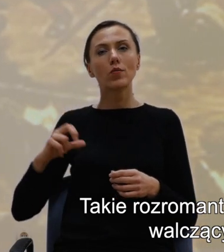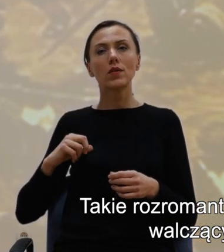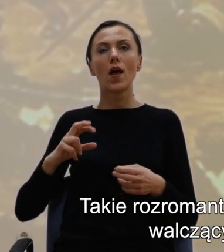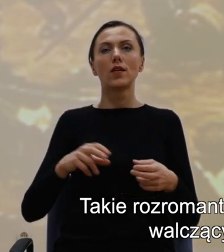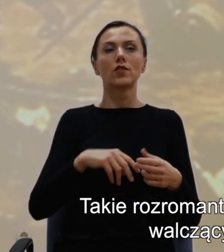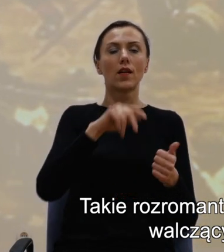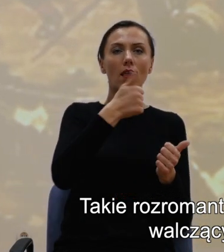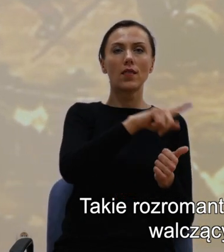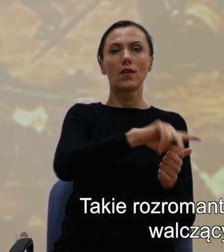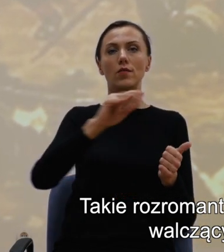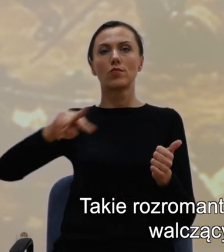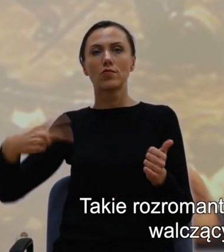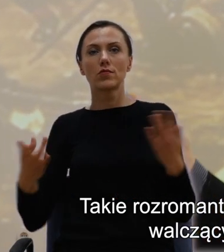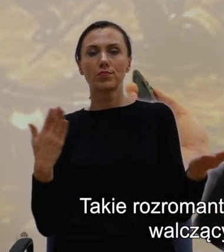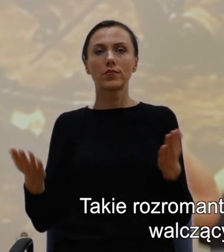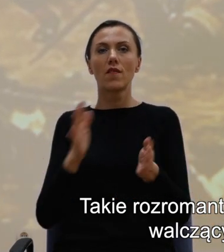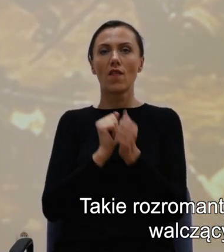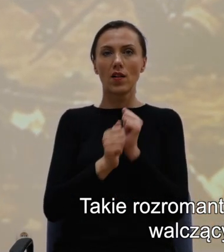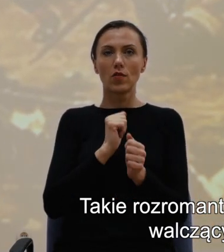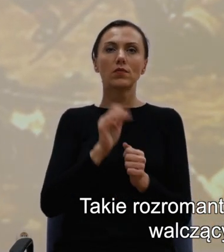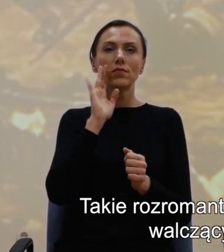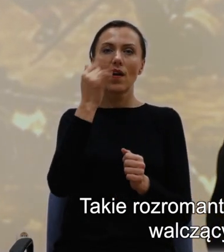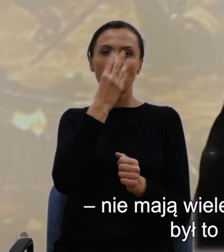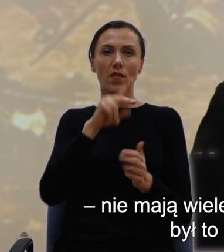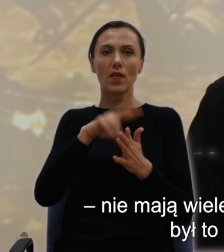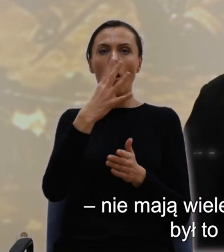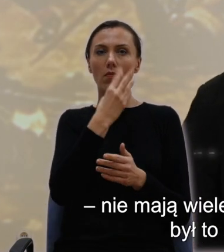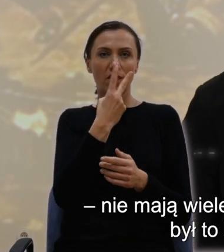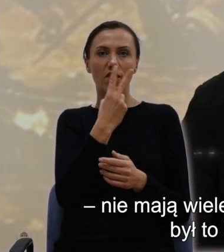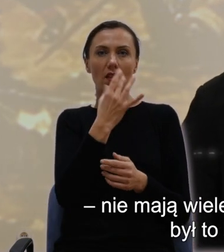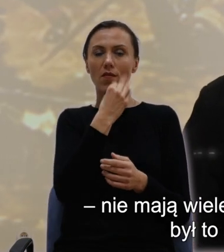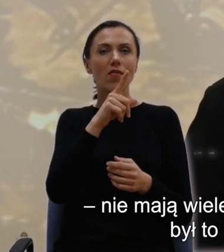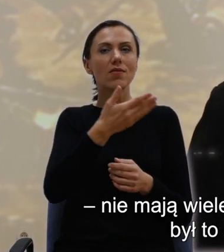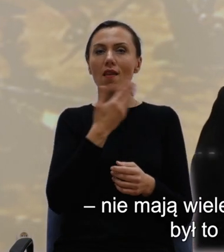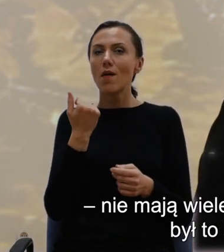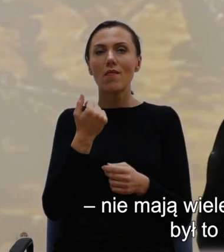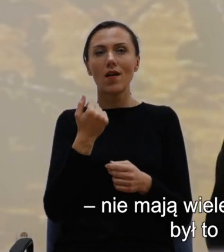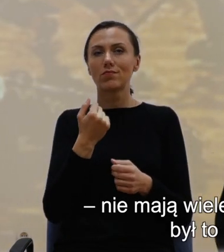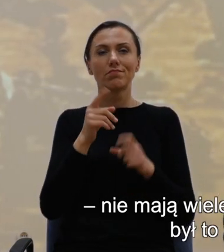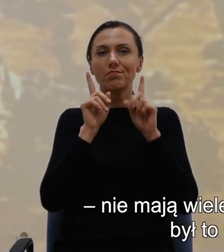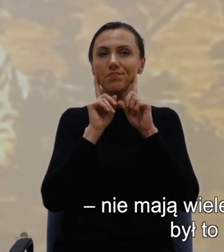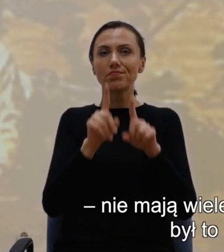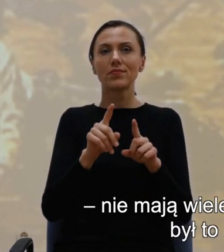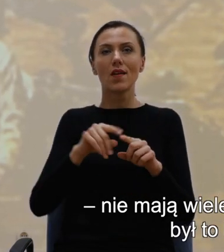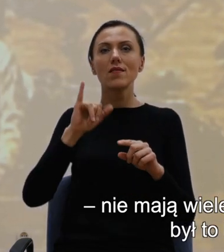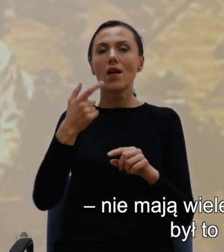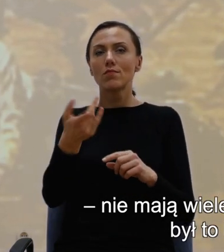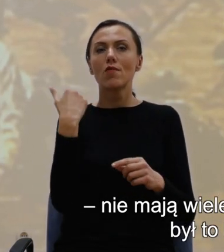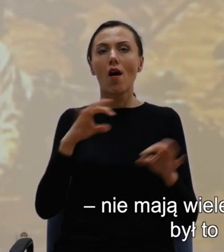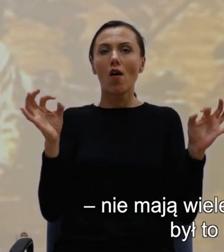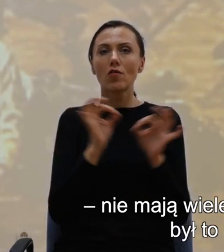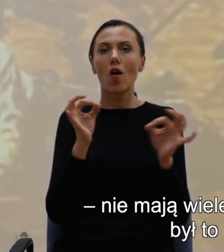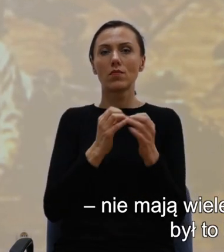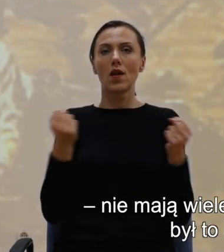Unii i Konfederacji walczących, tak jak tutaj widzimy na ekranie, nie mają wiele wspólnego z tym, jak brutalny